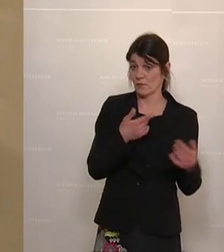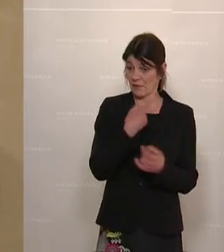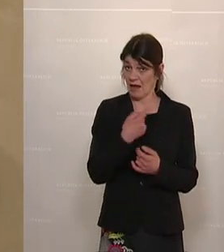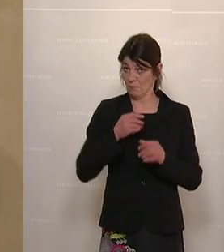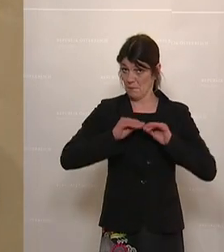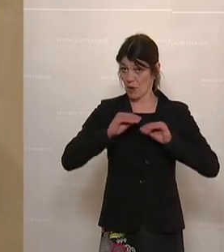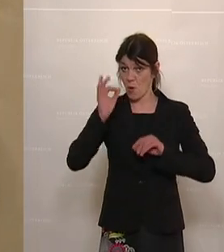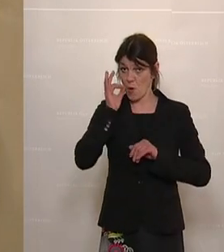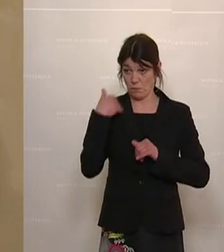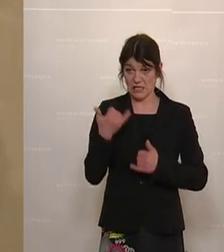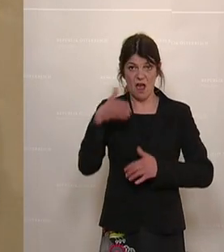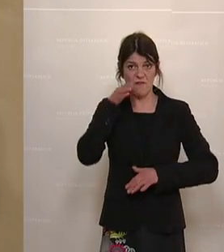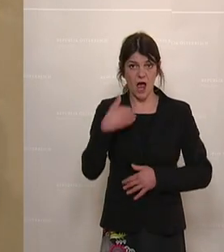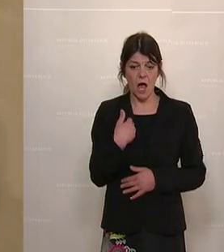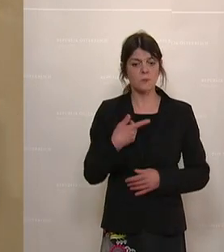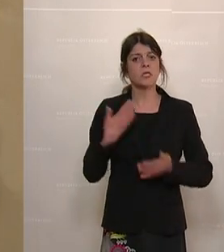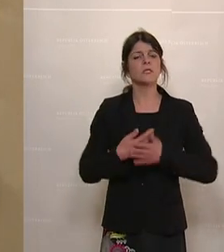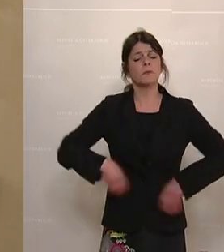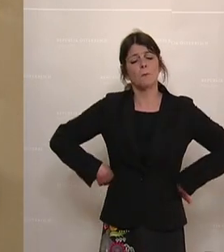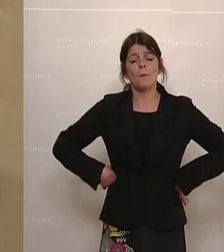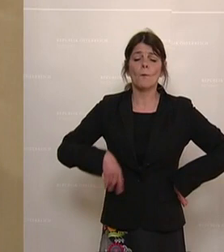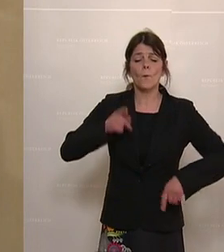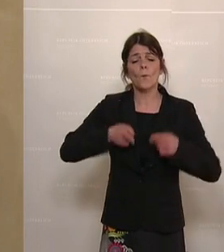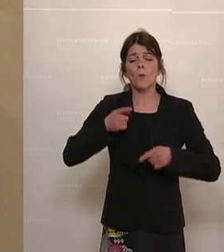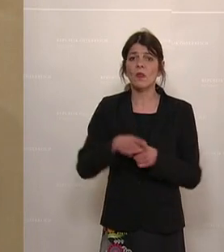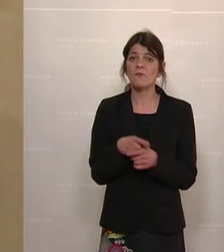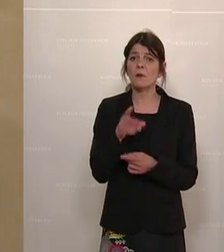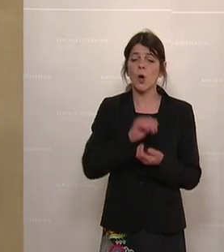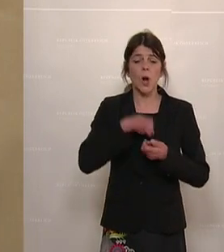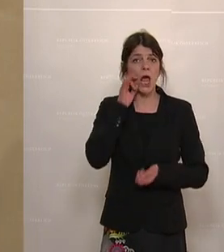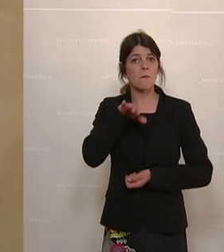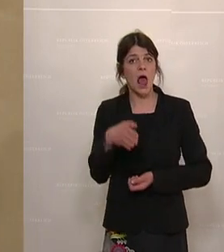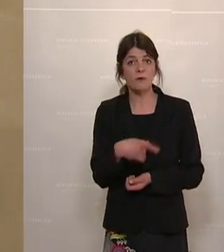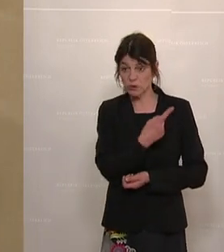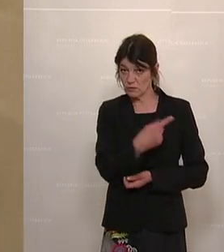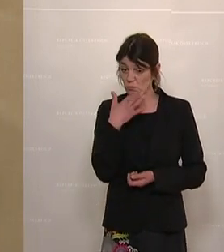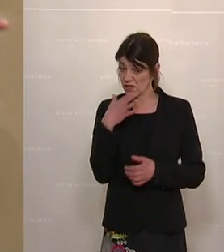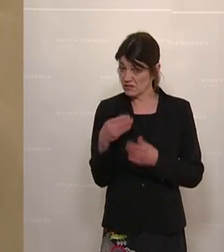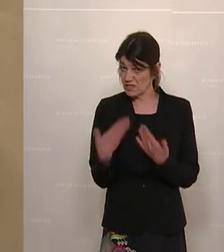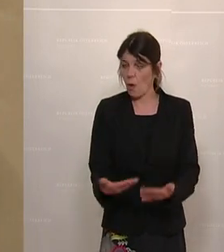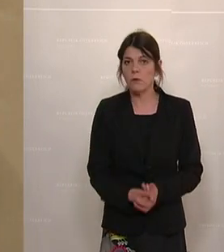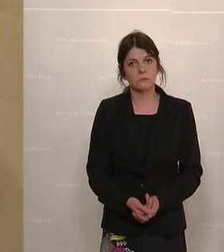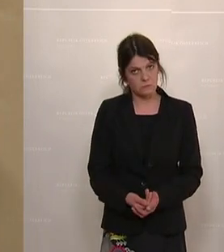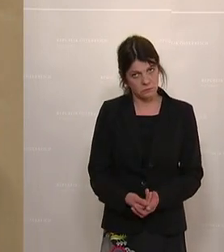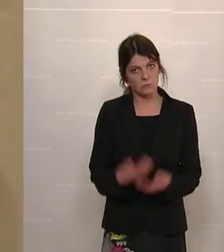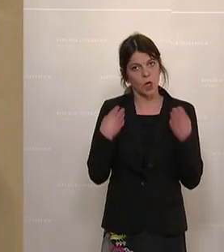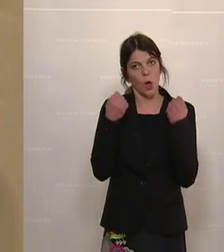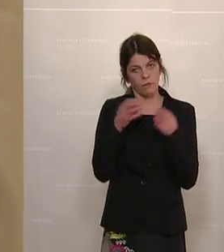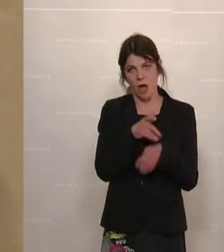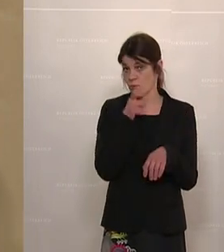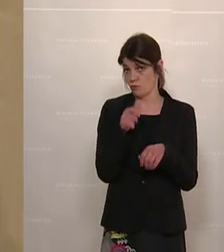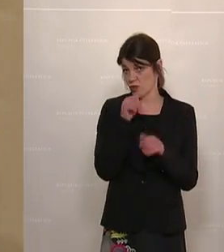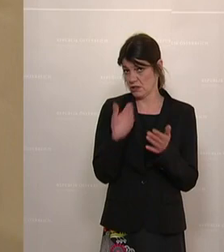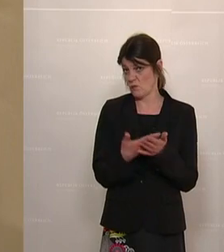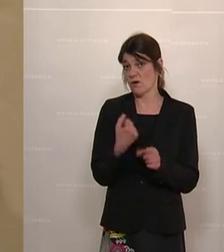gehört, Pädagogin. Also so von oben herab, wie Sie mit unserer Kollegin Belakowitsch hier sprechen. Ich hoffe, Sie haben das in Ihrem Beruf